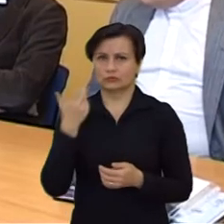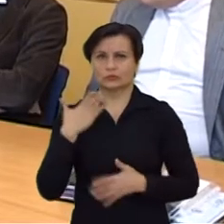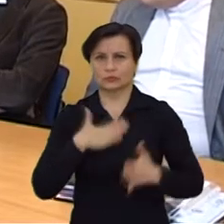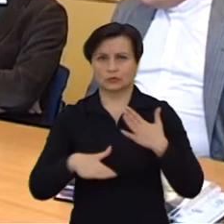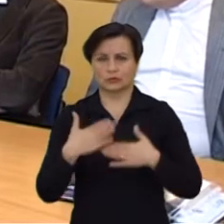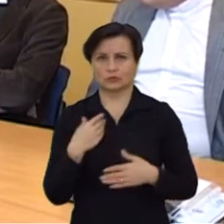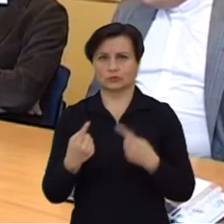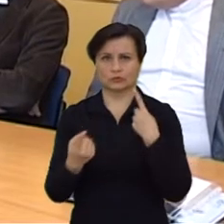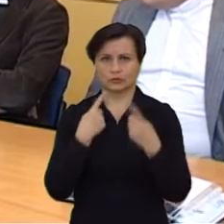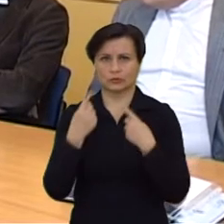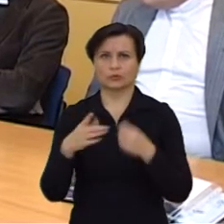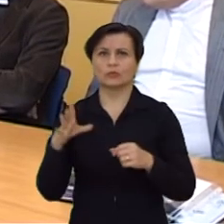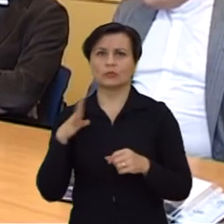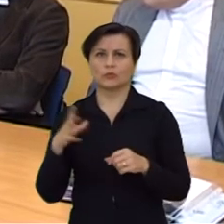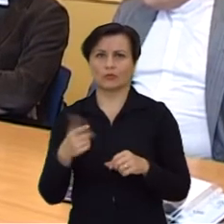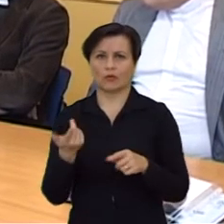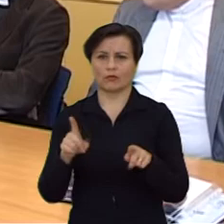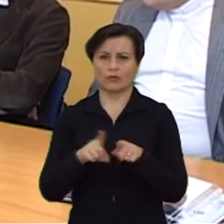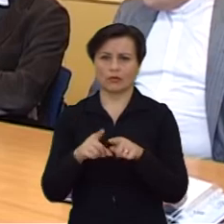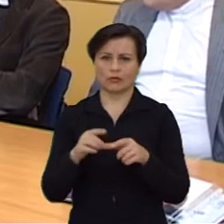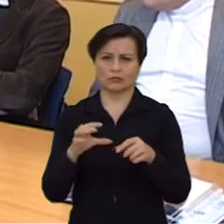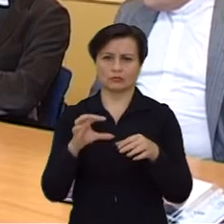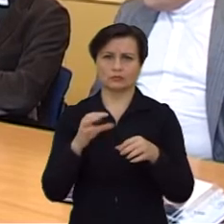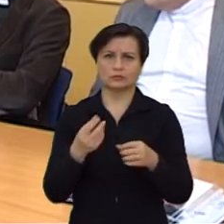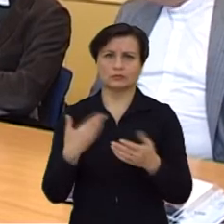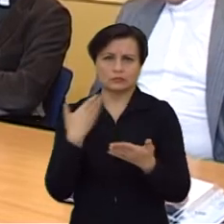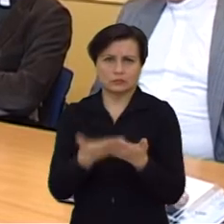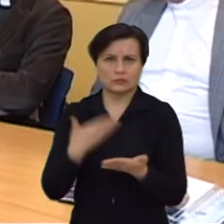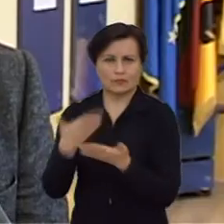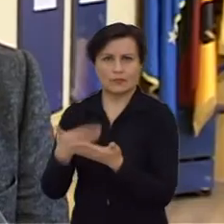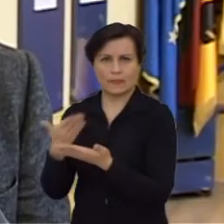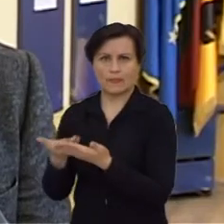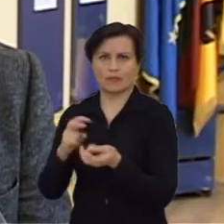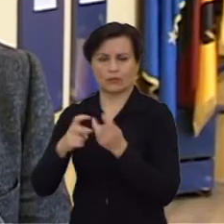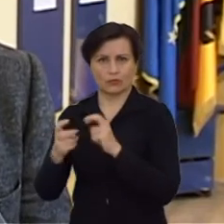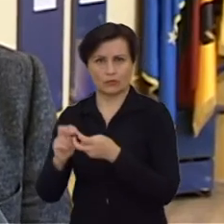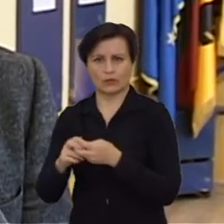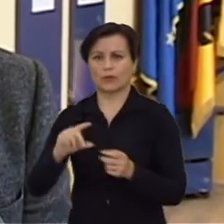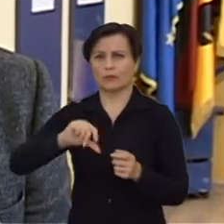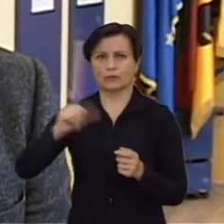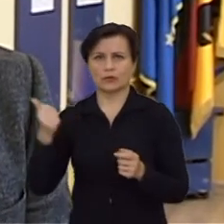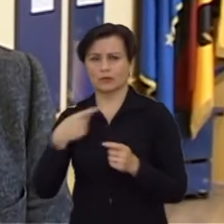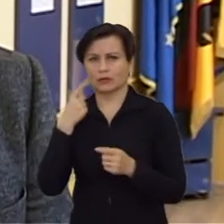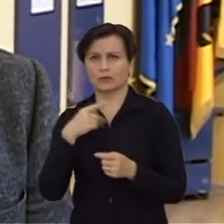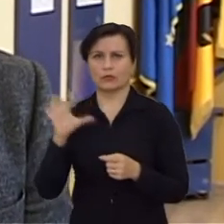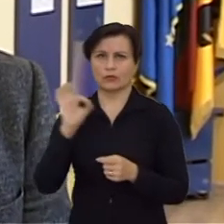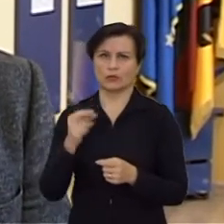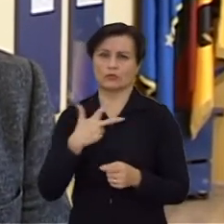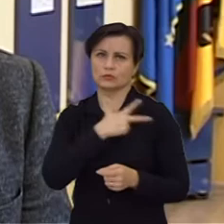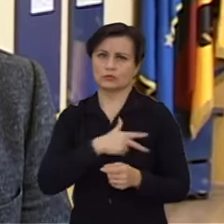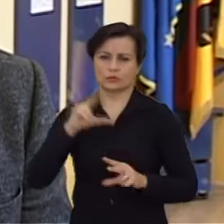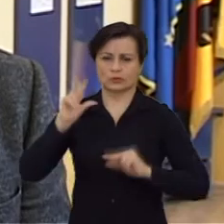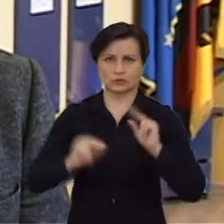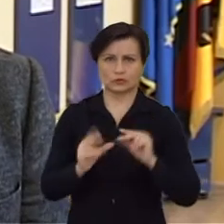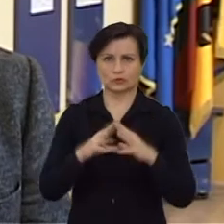buvo šiltas, malonus pokalbis, aišku, buvo palėsus ir tam tikros problemos. Tai pirmiausia, turbūt kalbėjom apie tas socialinės